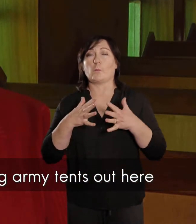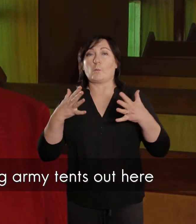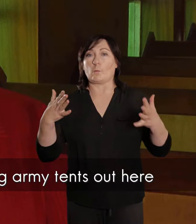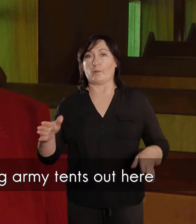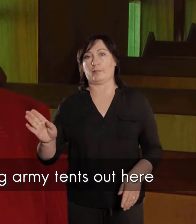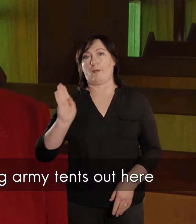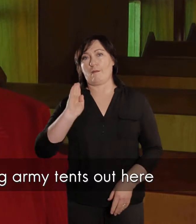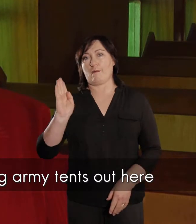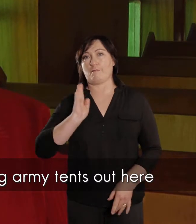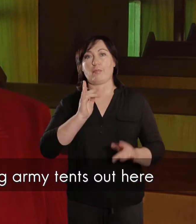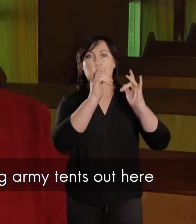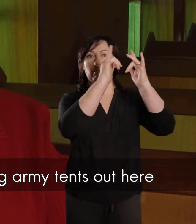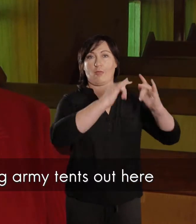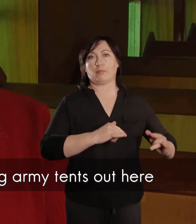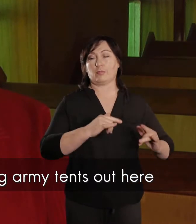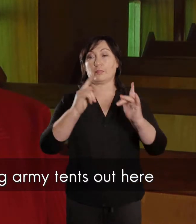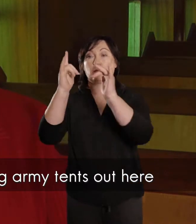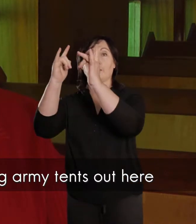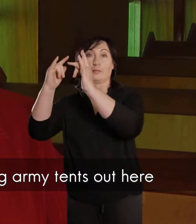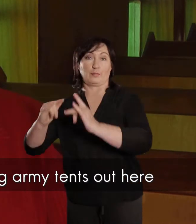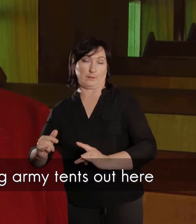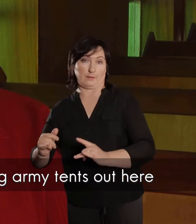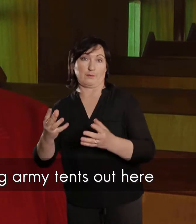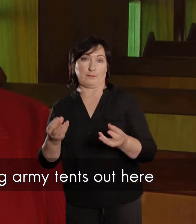groot ambitente hierdie kan gehad